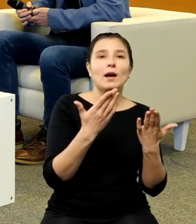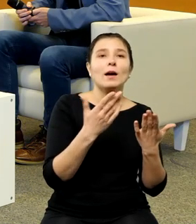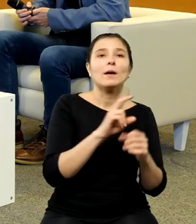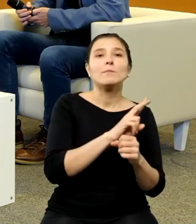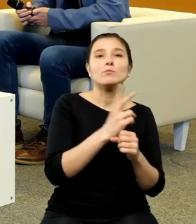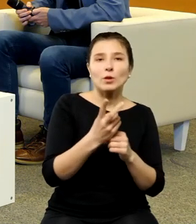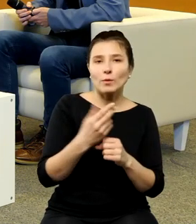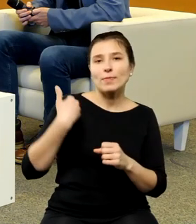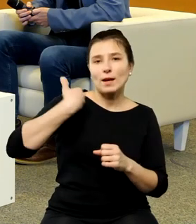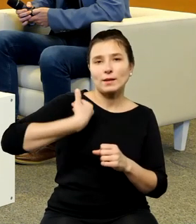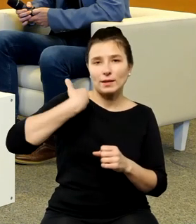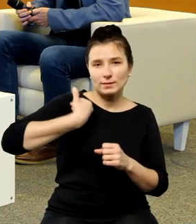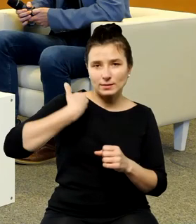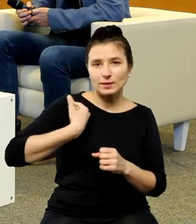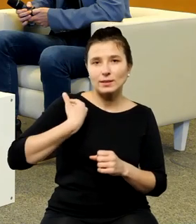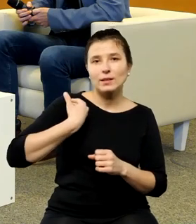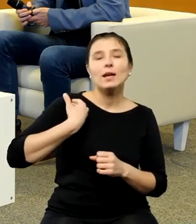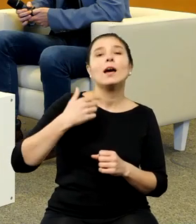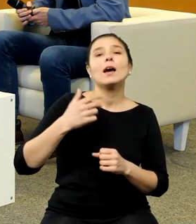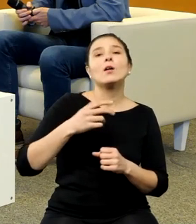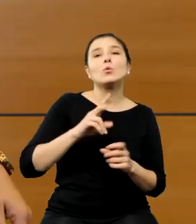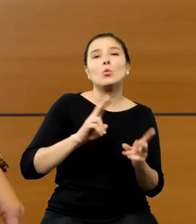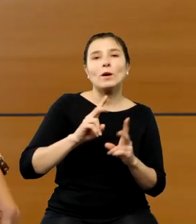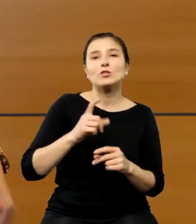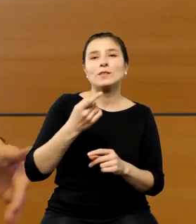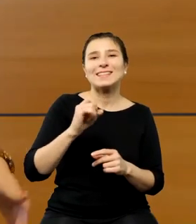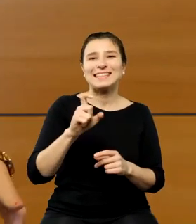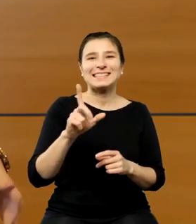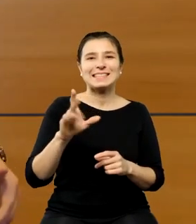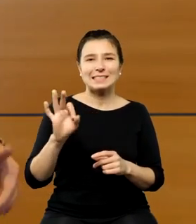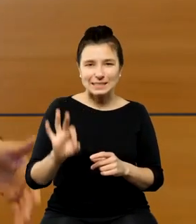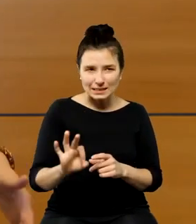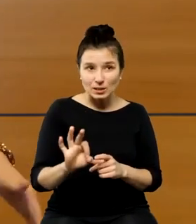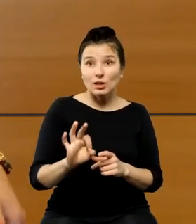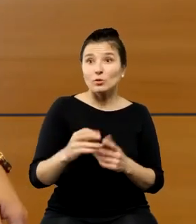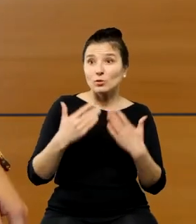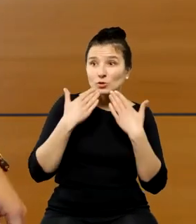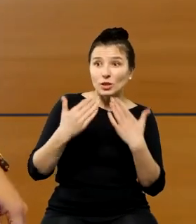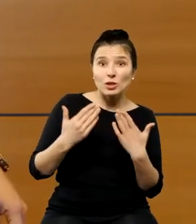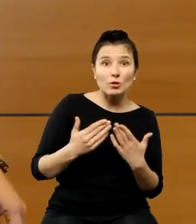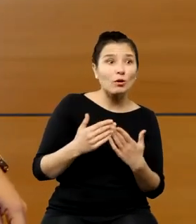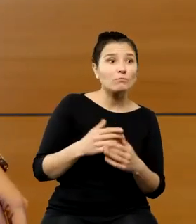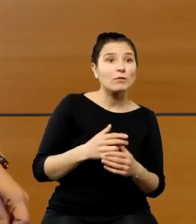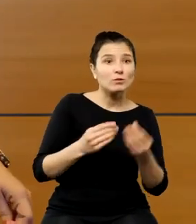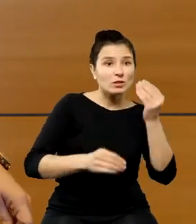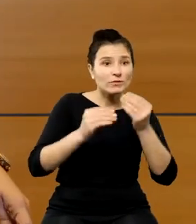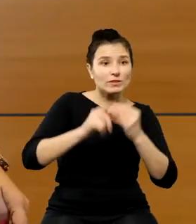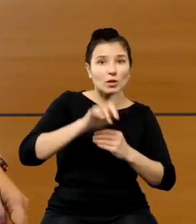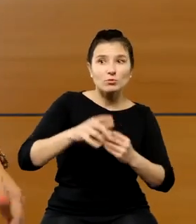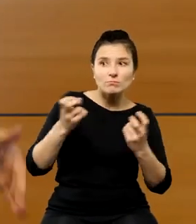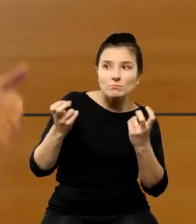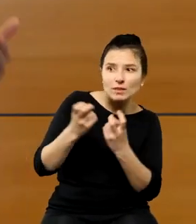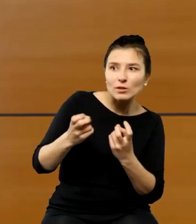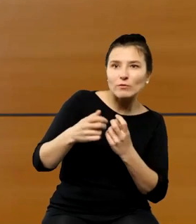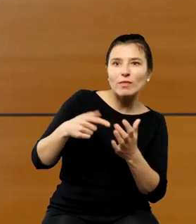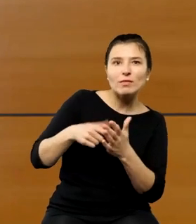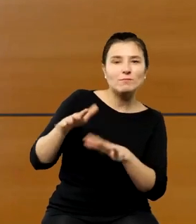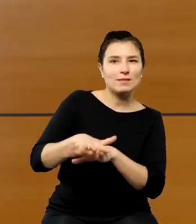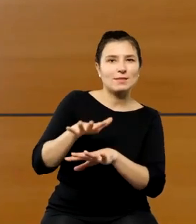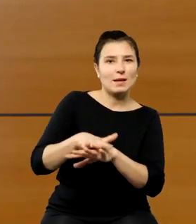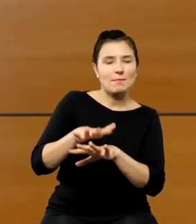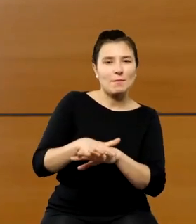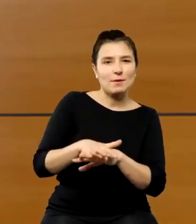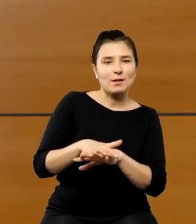'a, zaczyna się coraz większe zainteresowanie właśnie tym systemem i tym, to jest jakby w